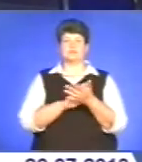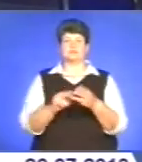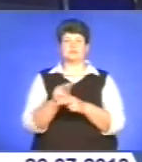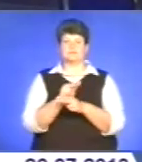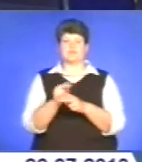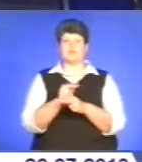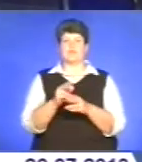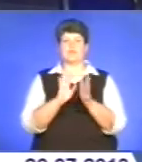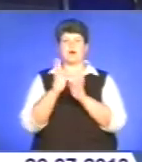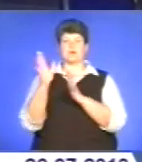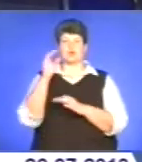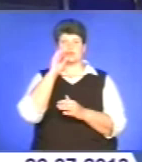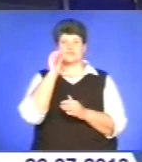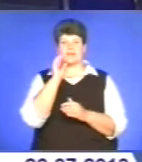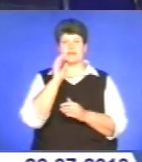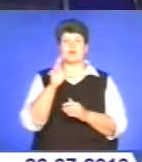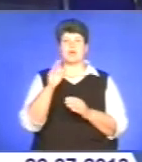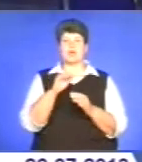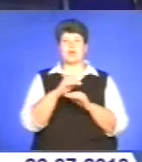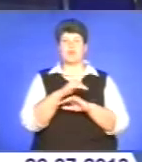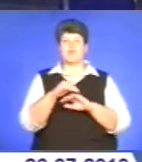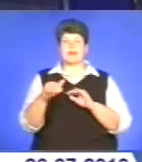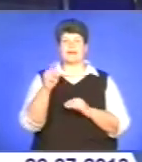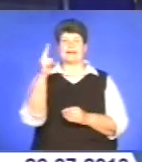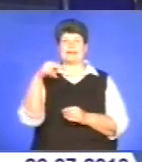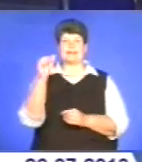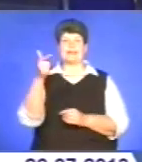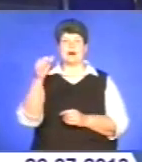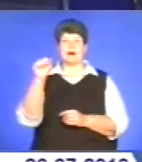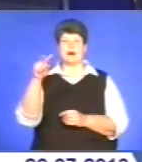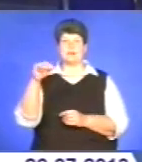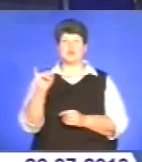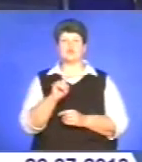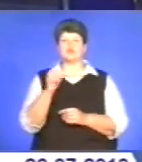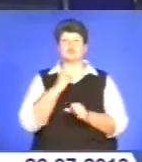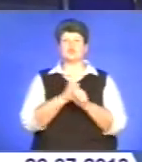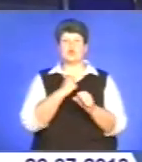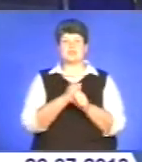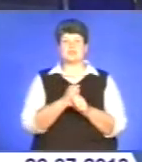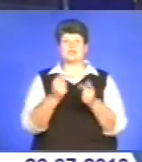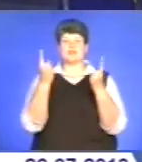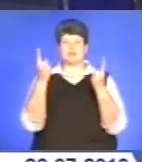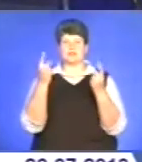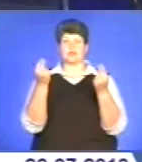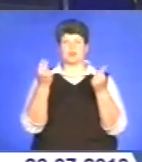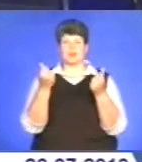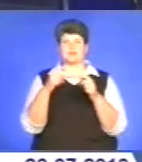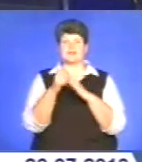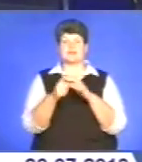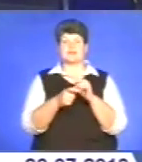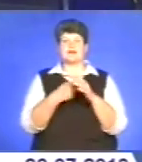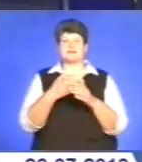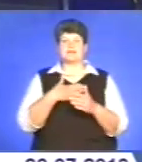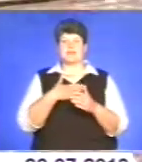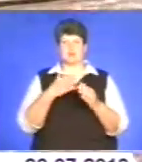в парку Шевченка та на бульварі Данила Галицького. Що зроблено за немалі кошти з міської казни, дізнавалася наша знімальна